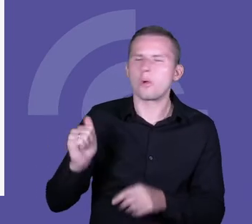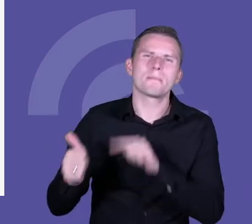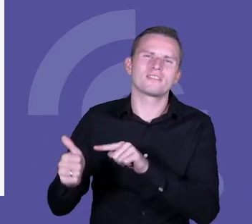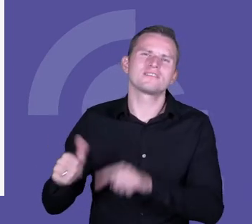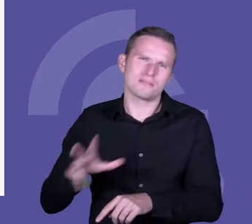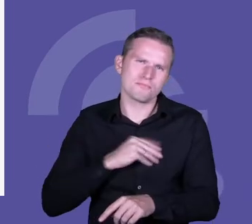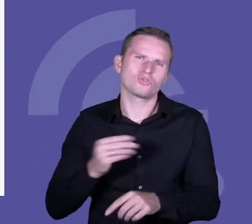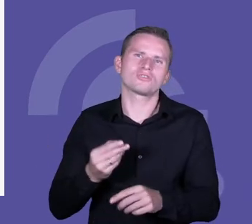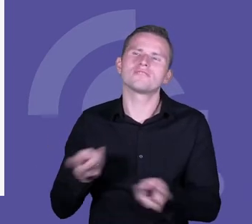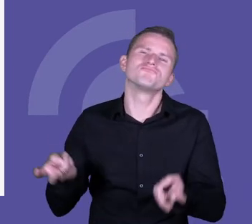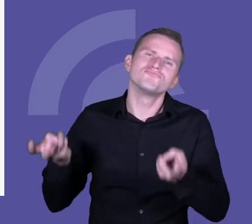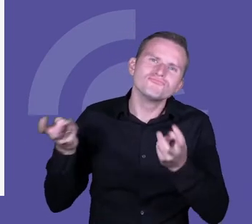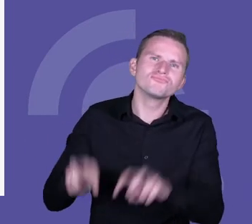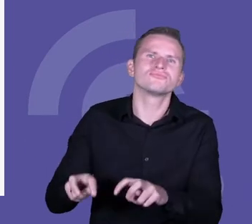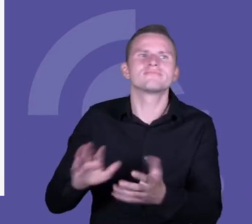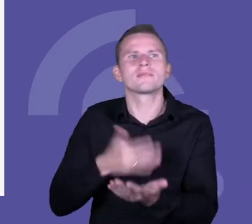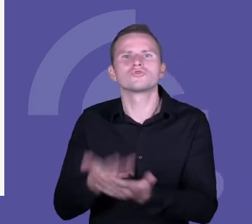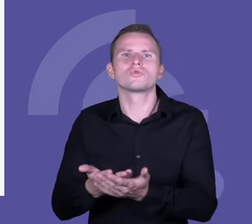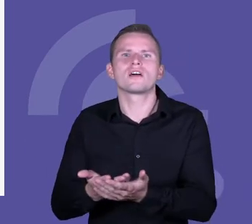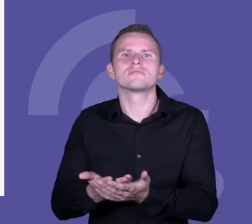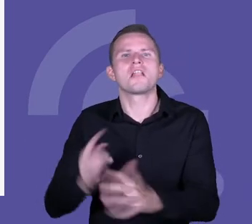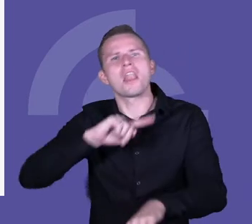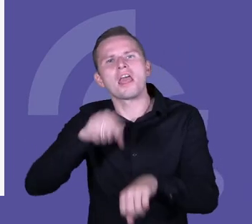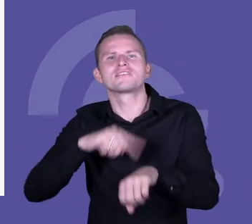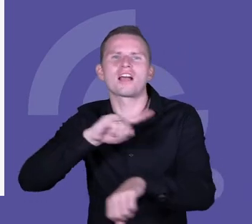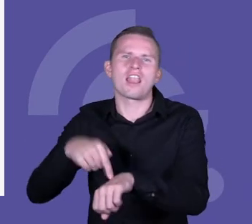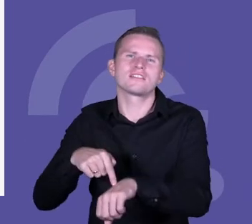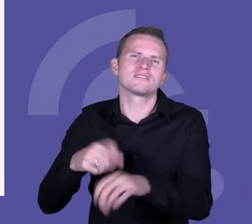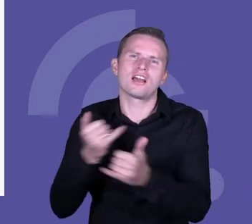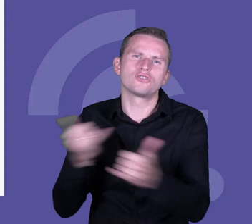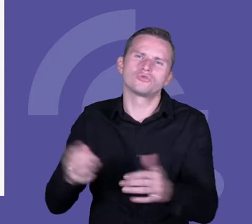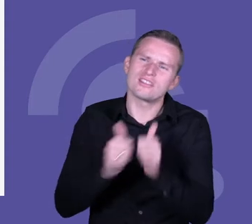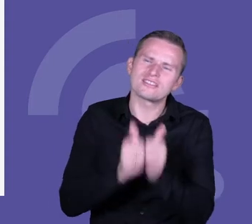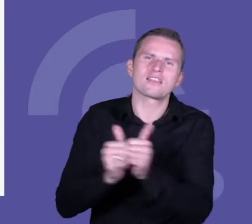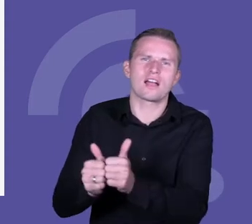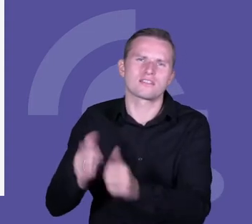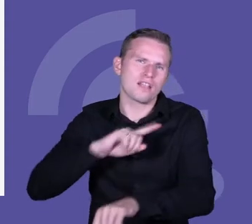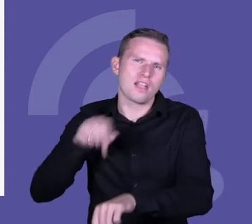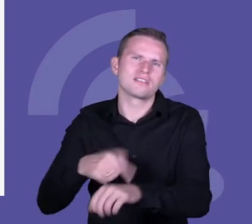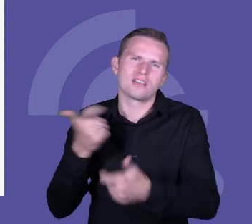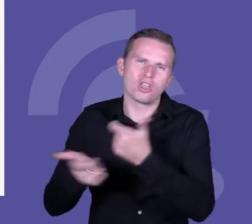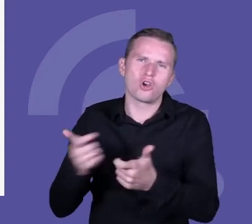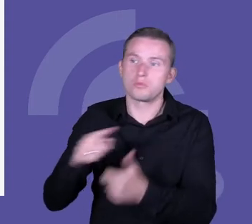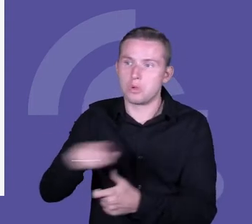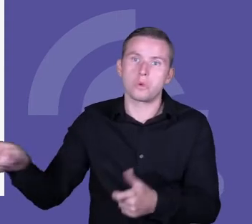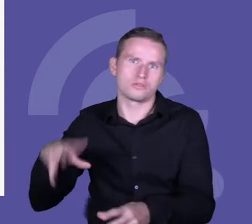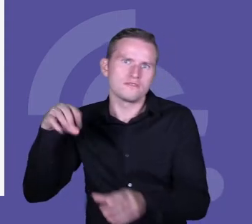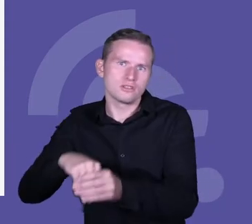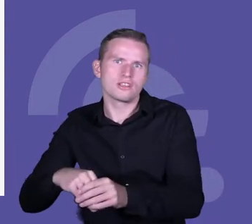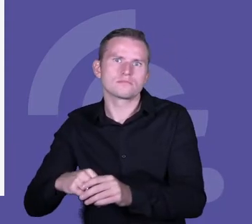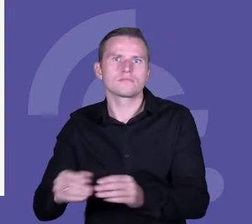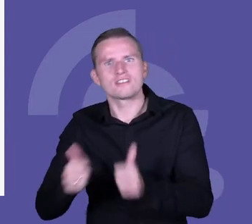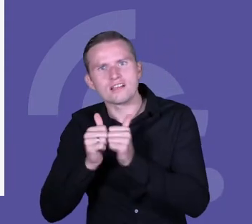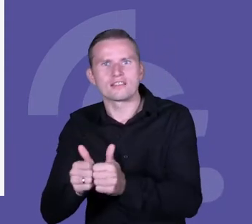stworzyć jakimś zestawem zajęć, w których ktoś weźmie udział, czyli tam zrobię zajęcia, ludzie wezmą udział w tych zajęciach i oni te